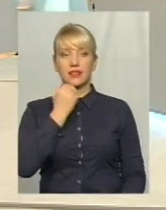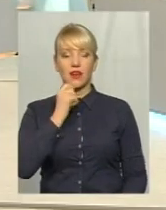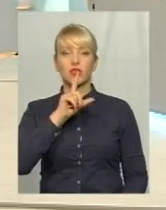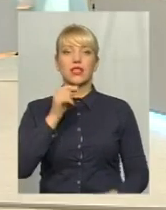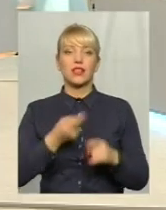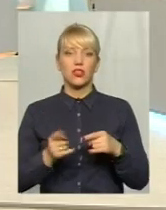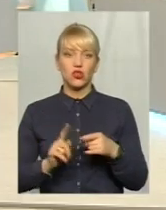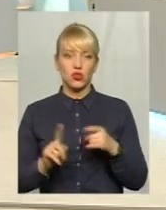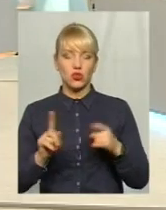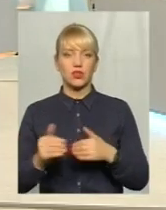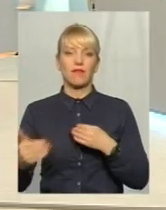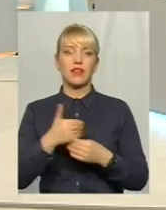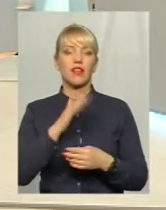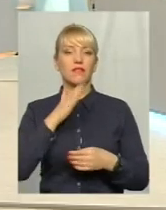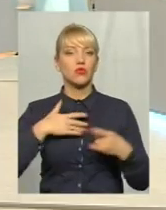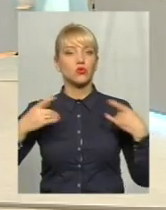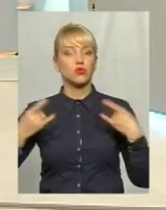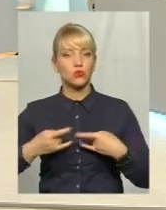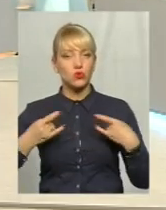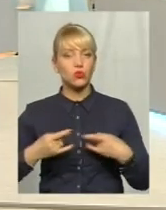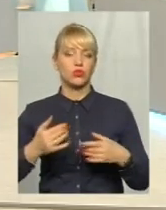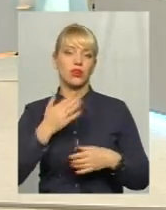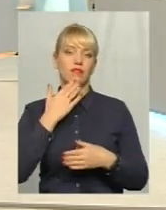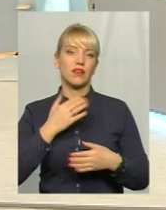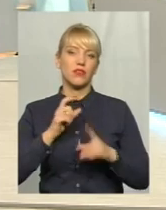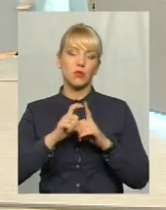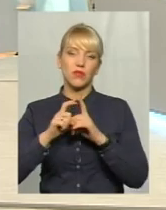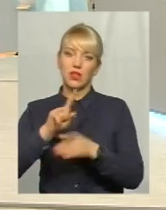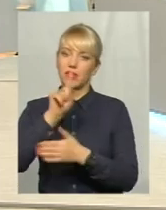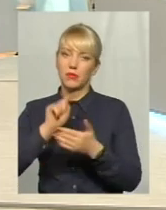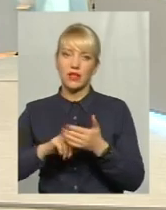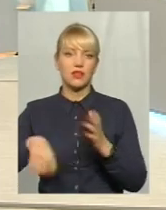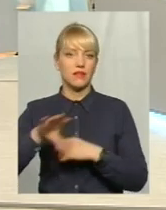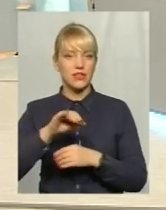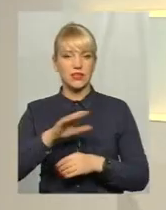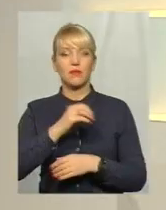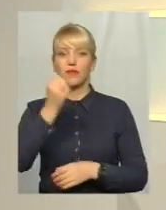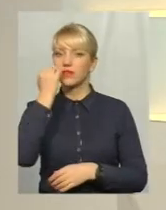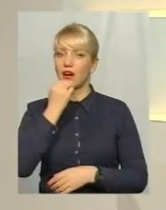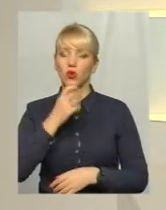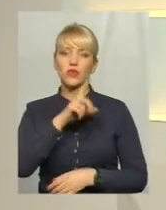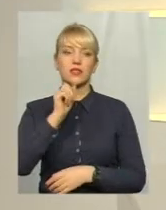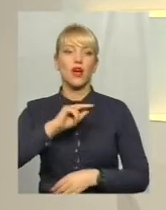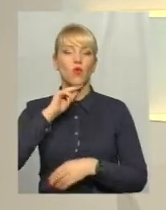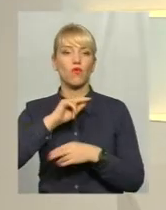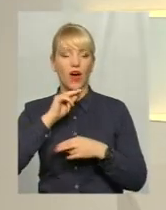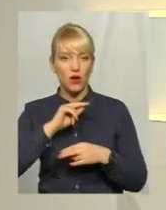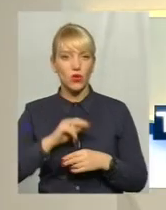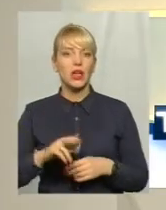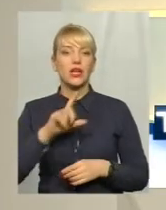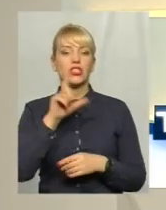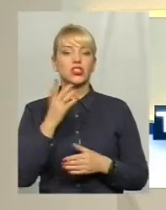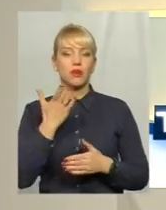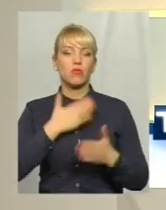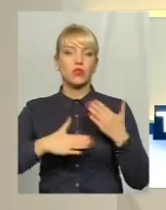те, що сьогодні завітали нашу студію, відповіли на питання. Усім телеглядачам, я сьогодні дякую за увагу. Чим потішить